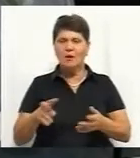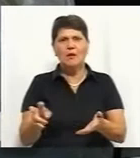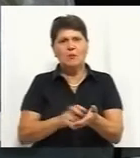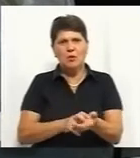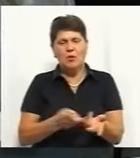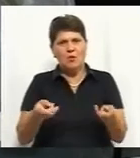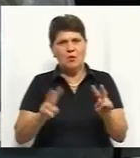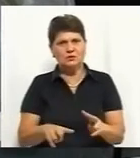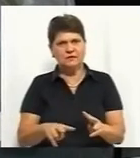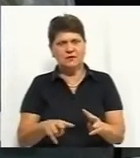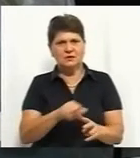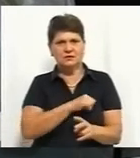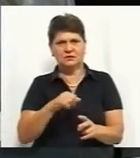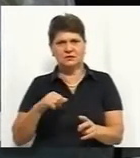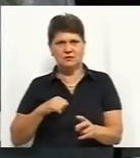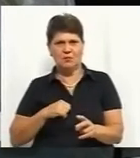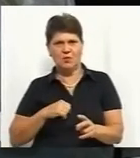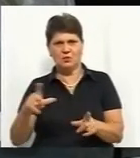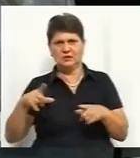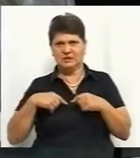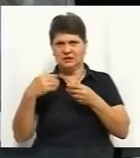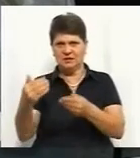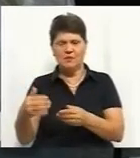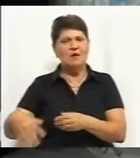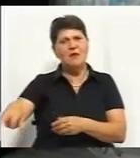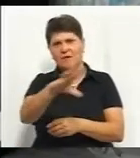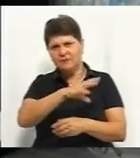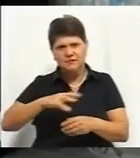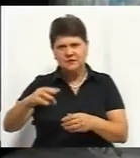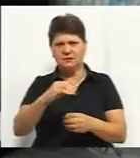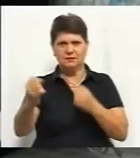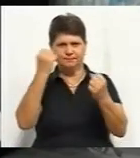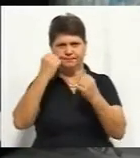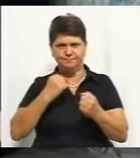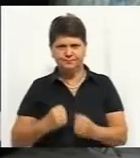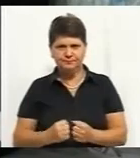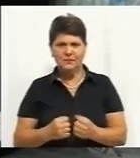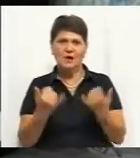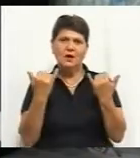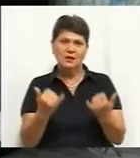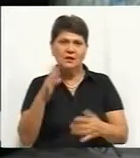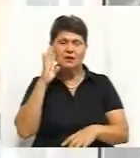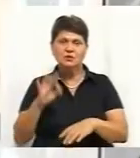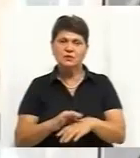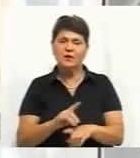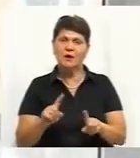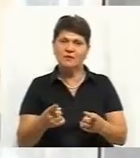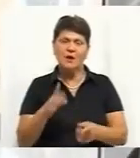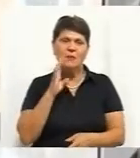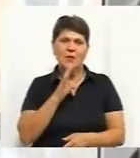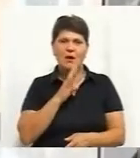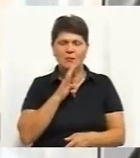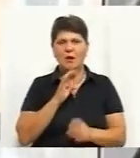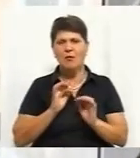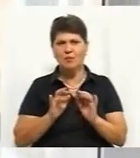лишати одну із ним. То ми получали усі разом. Нині чоловіка заарештували, а мати з дітьми проходить реабілітацію.